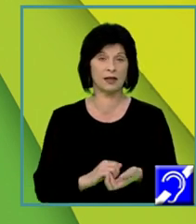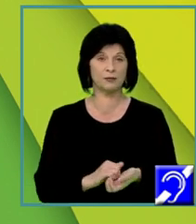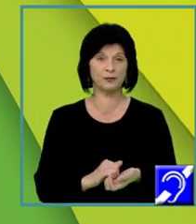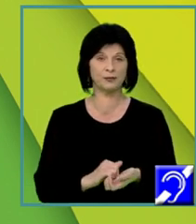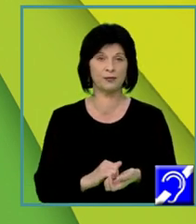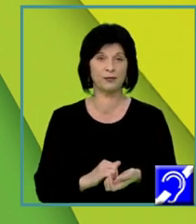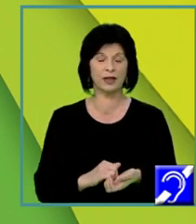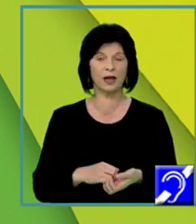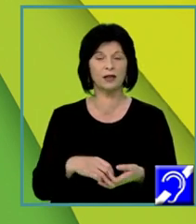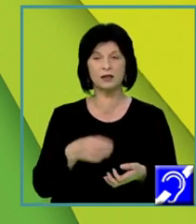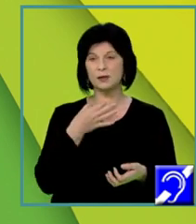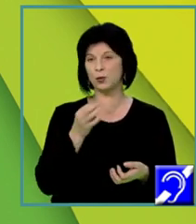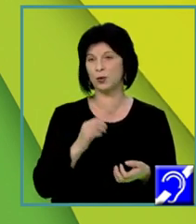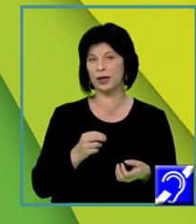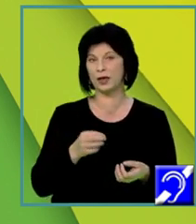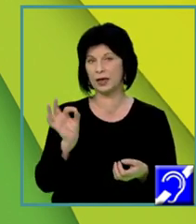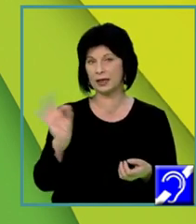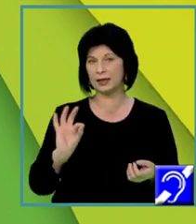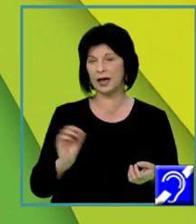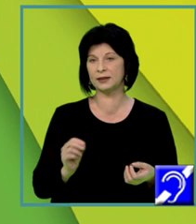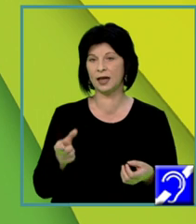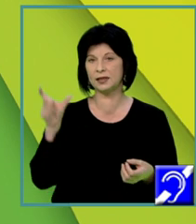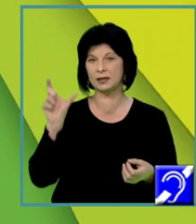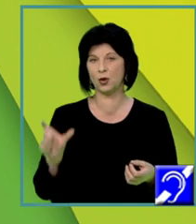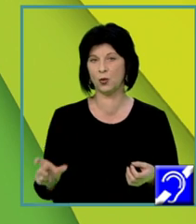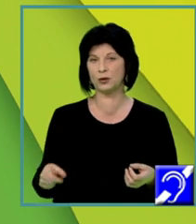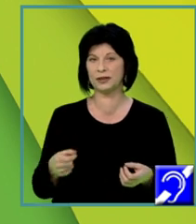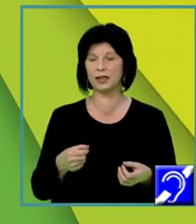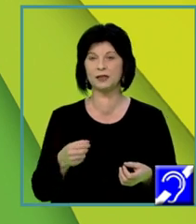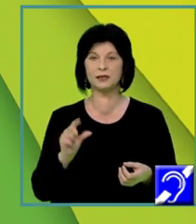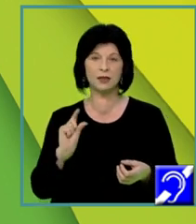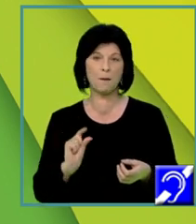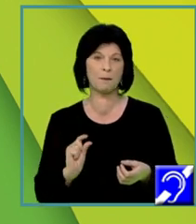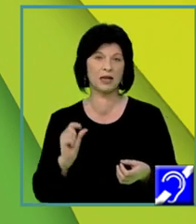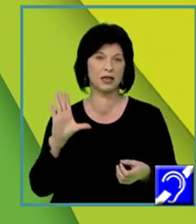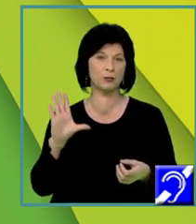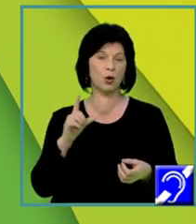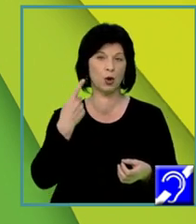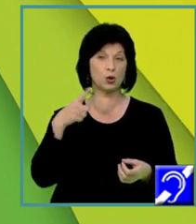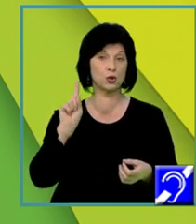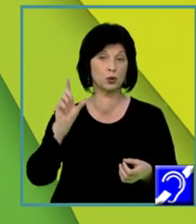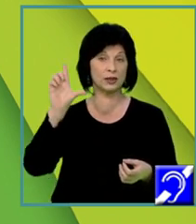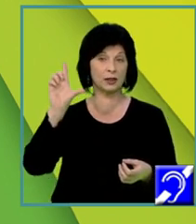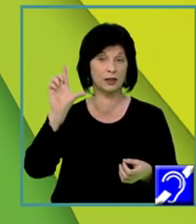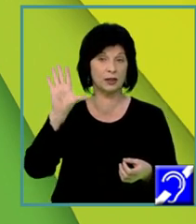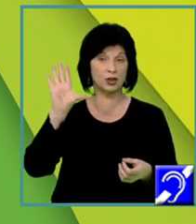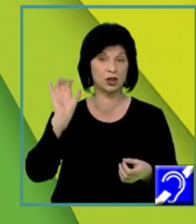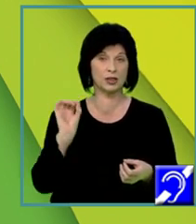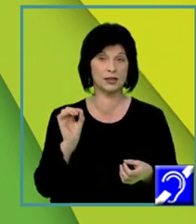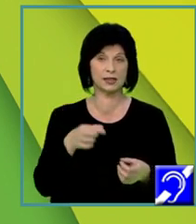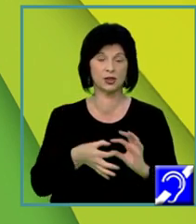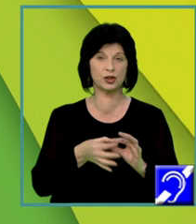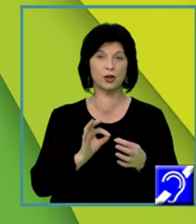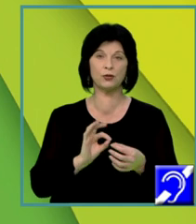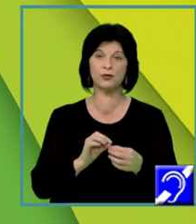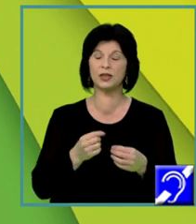text de minim 150 de cuvinte în care să argumentez dacă decizia de a practica un sport este influențată sau nu de riscurile